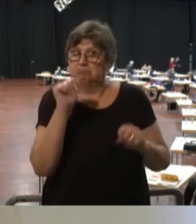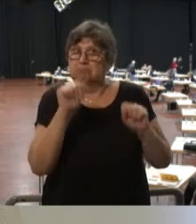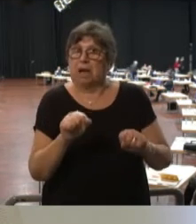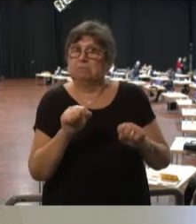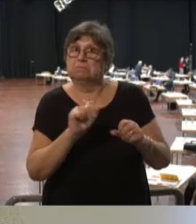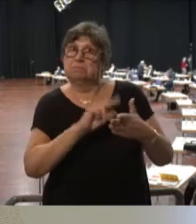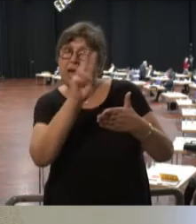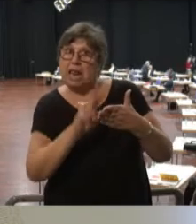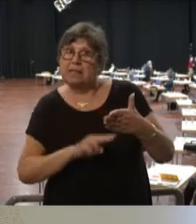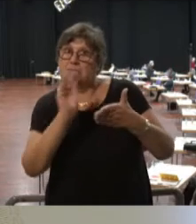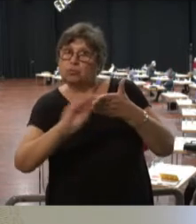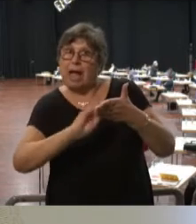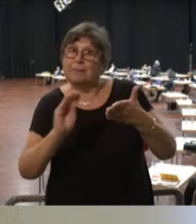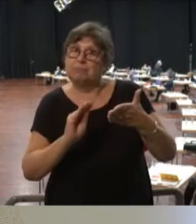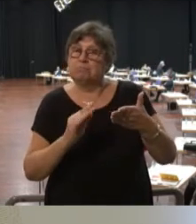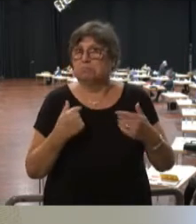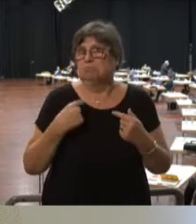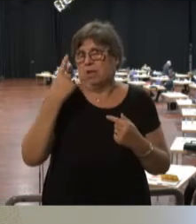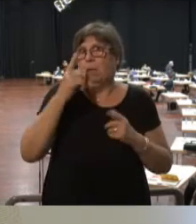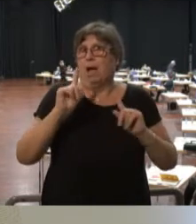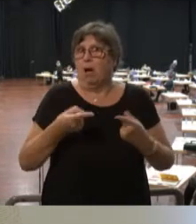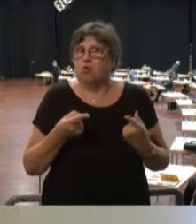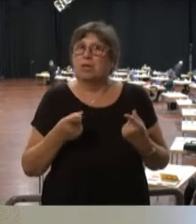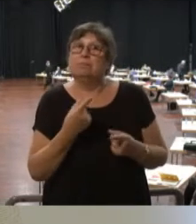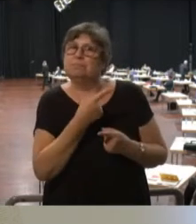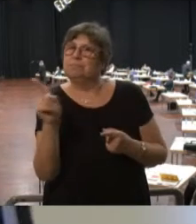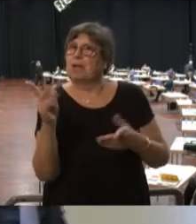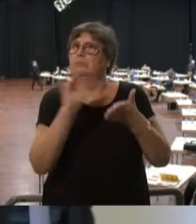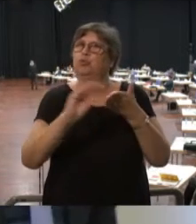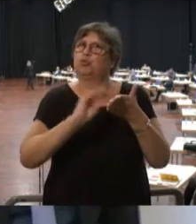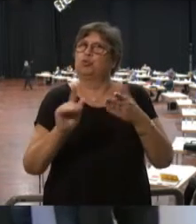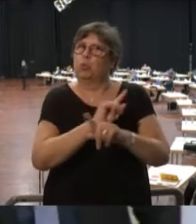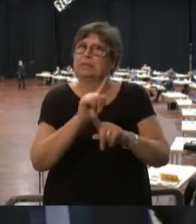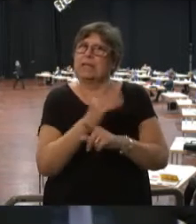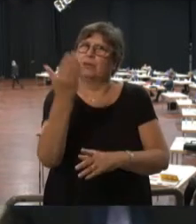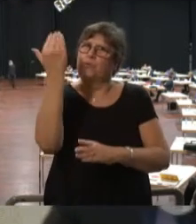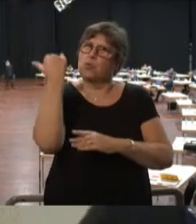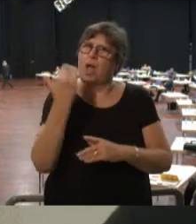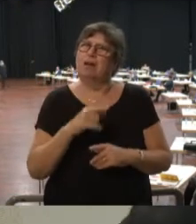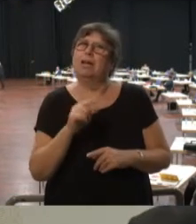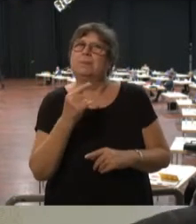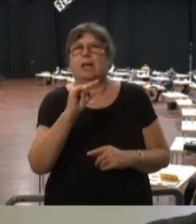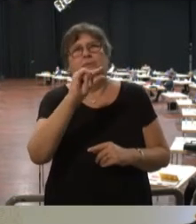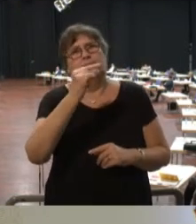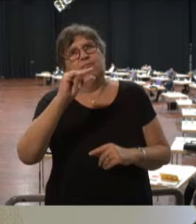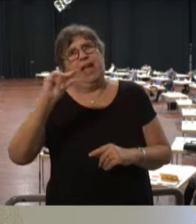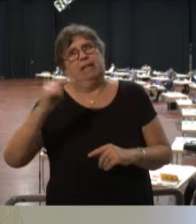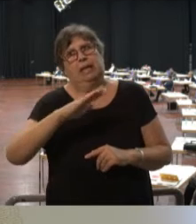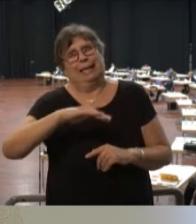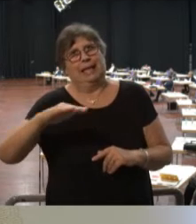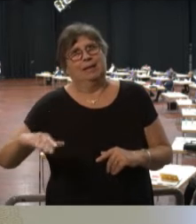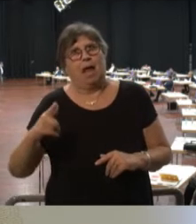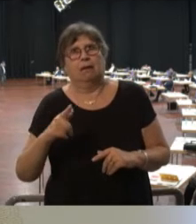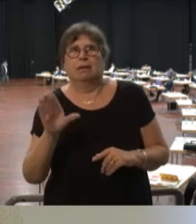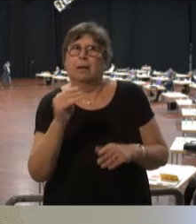können und ich gehe ferner davon aus, dass in Ihrer Schulzeit Sie nur mit sehr wenigen Kindern,